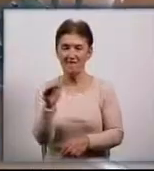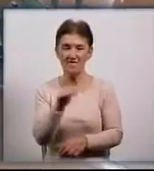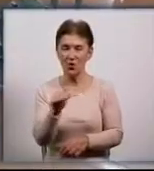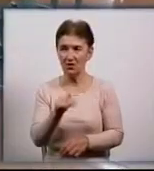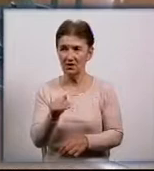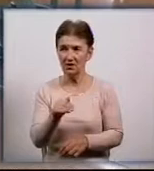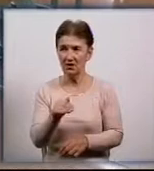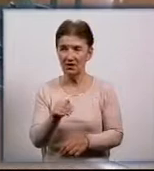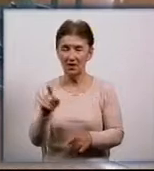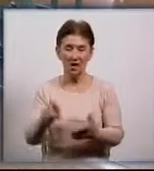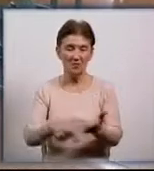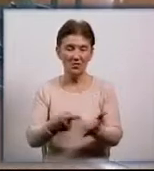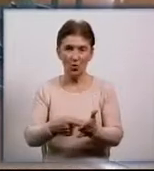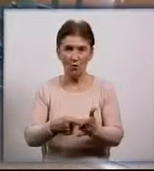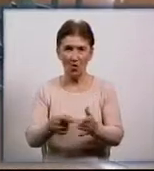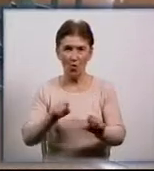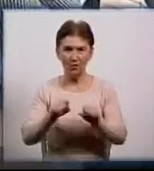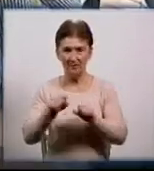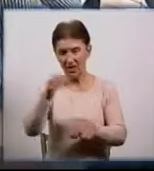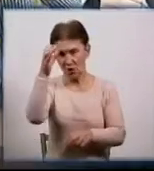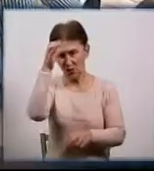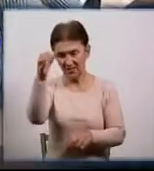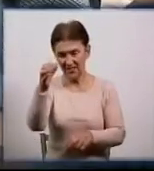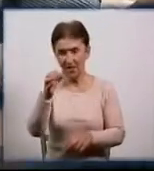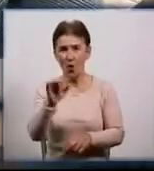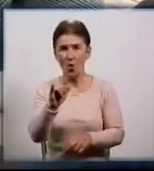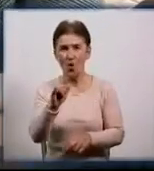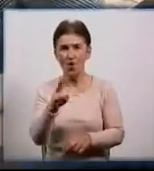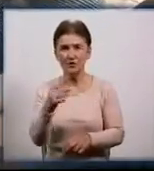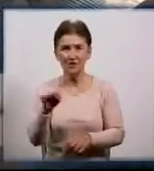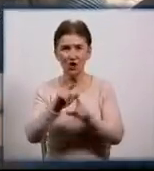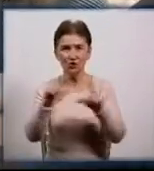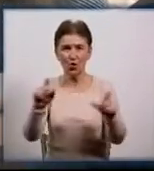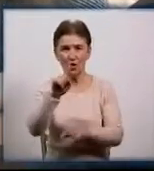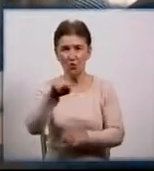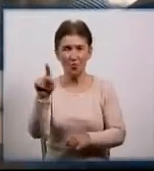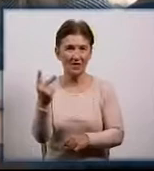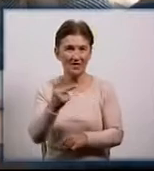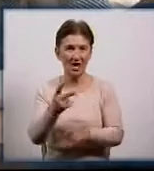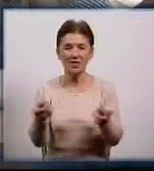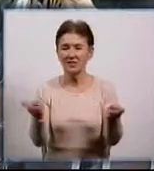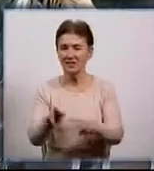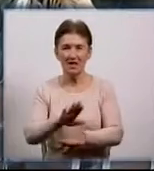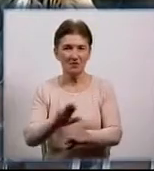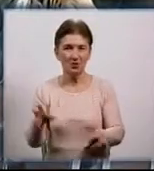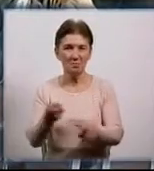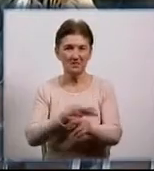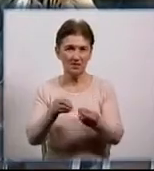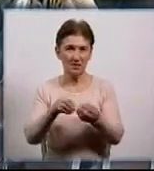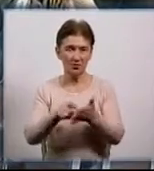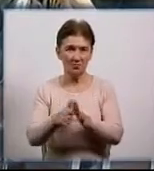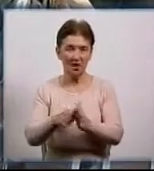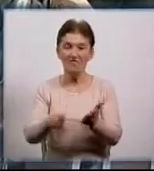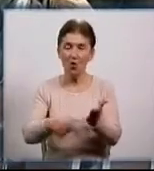Начальник міського управління освіти Лариса Костенко розповіла, школа номер три не єдина лишається без 10 класу. Таких у